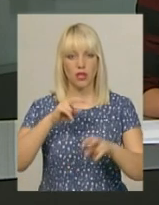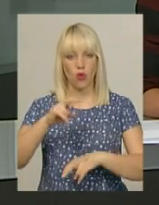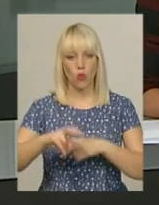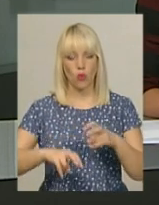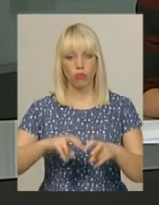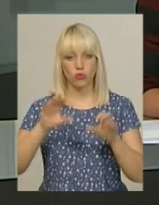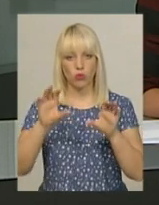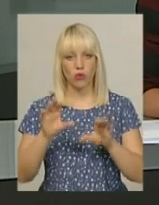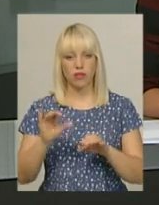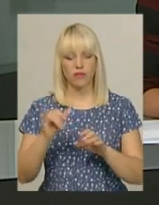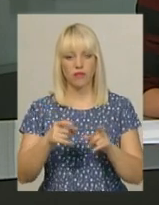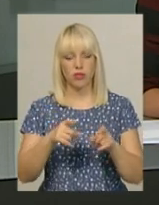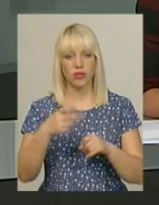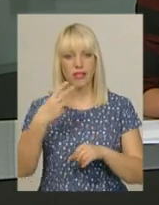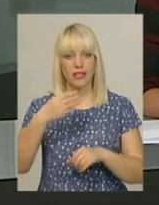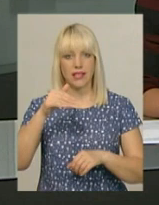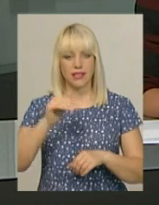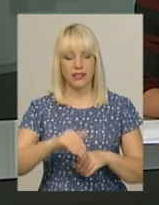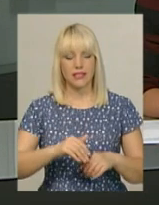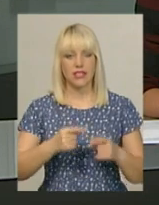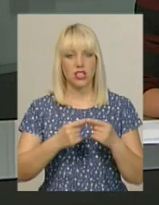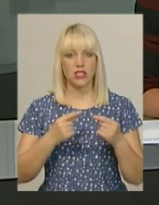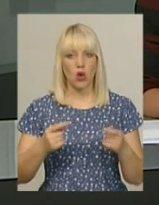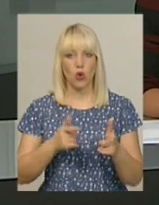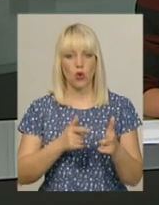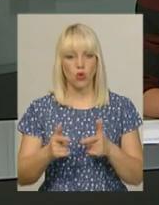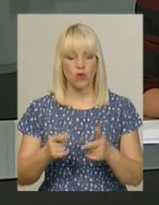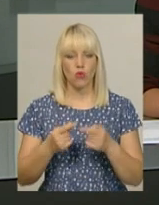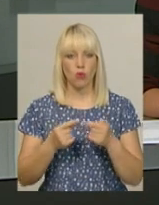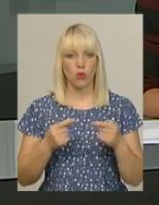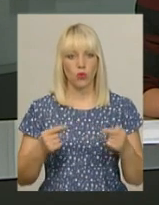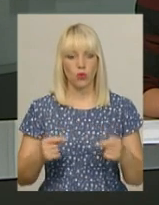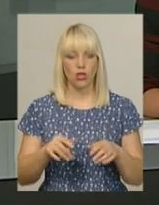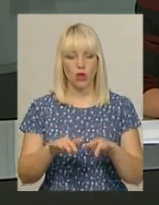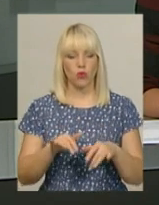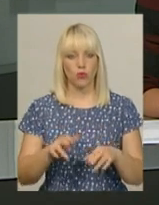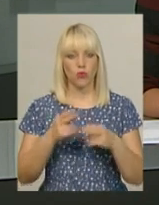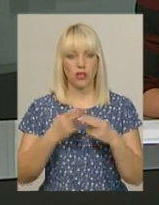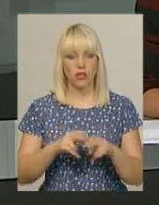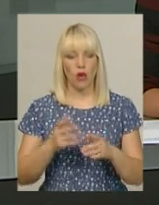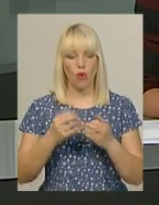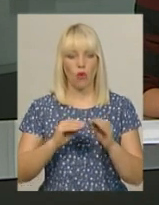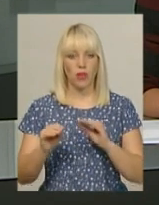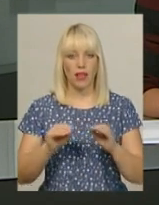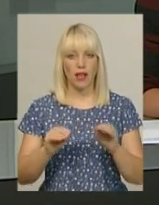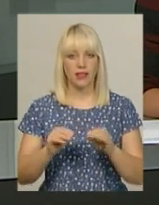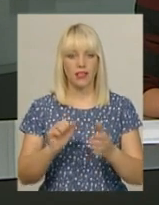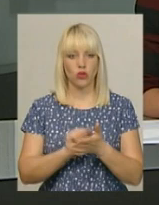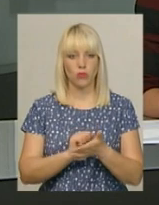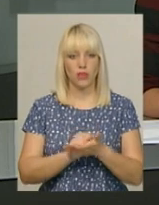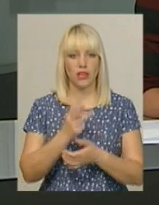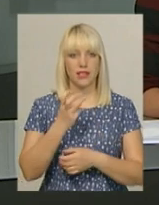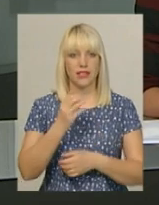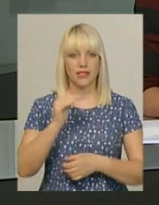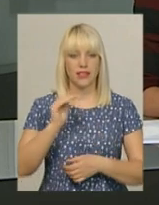близько 30 тисяч екземплярів готової продукції, комп'ютерну техніку, обладнання, документацію та понад 300 тисяч гривень